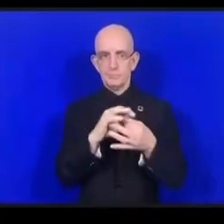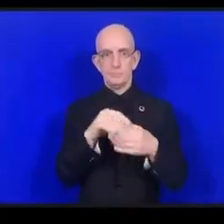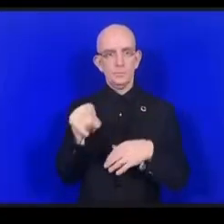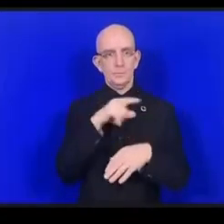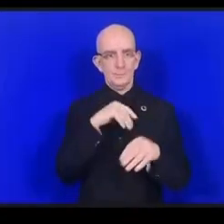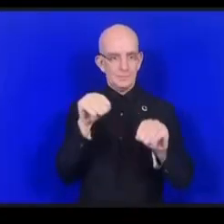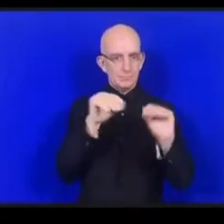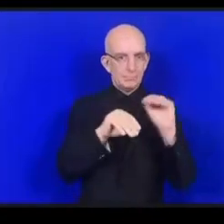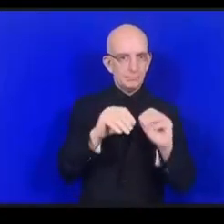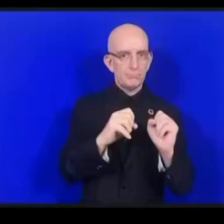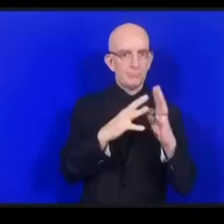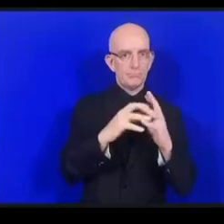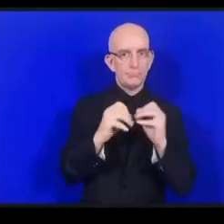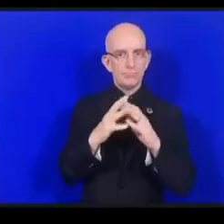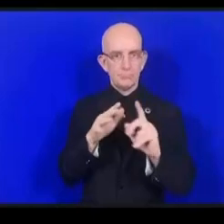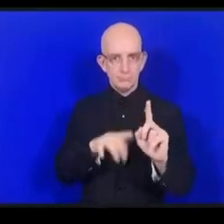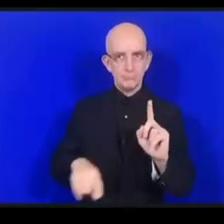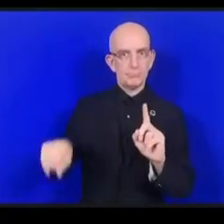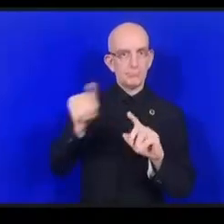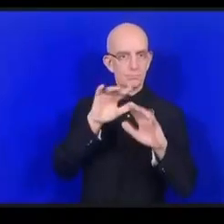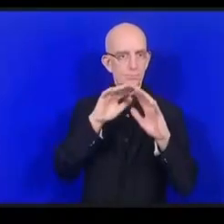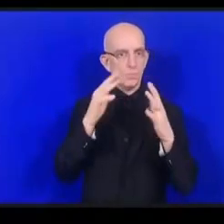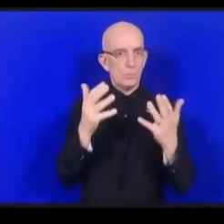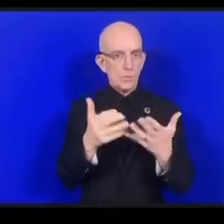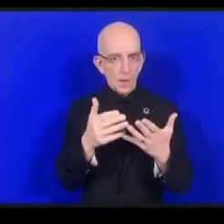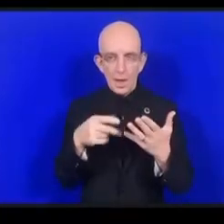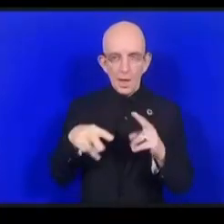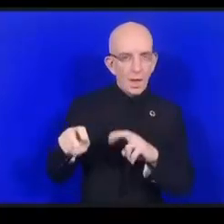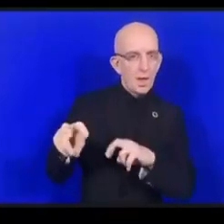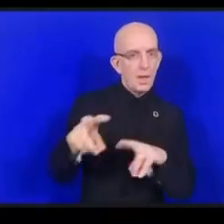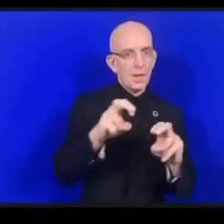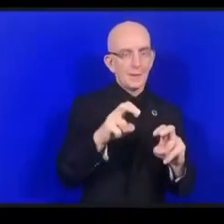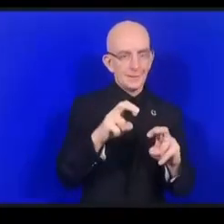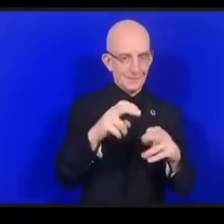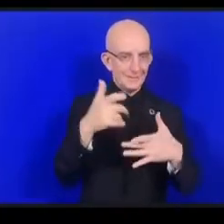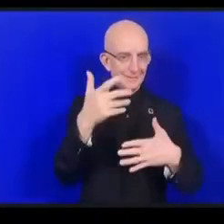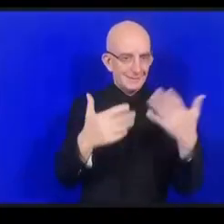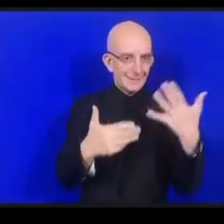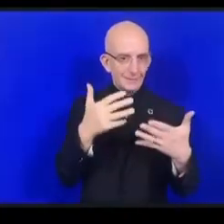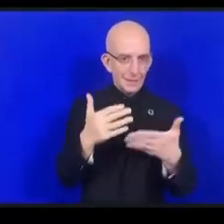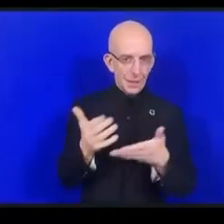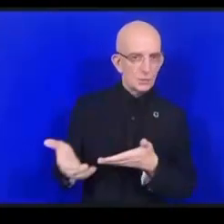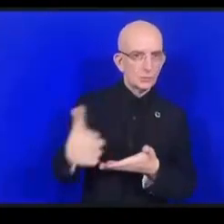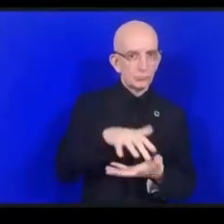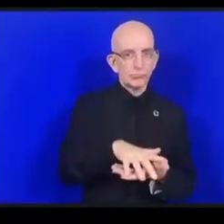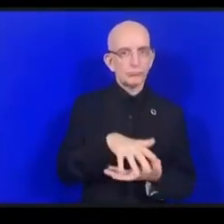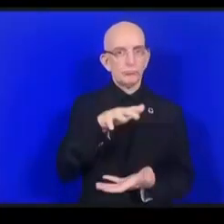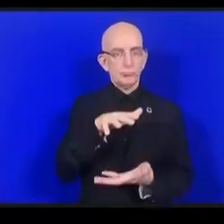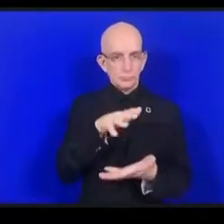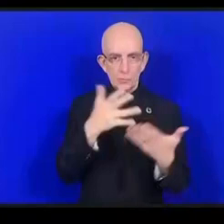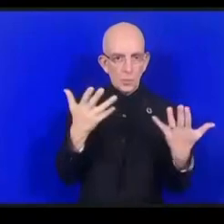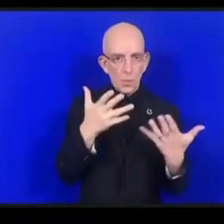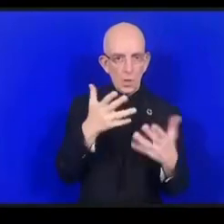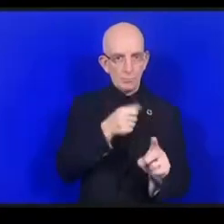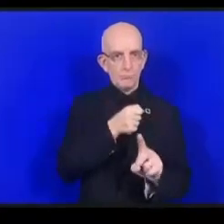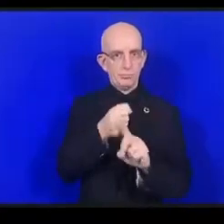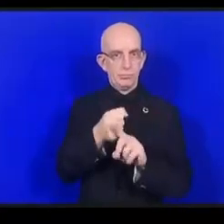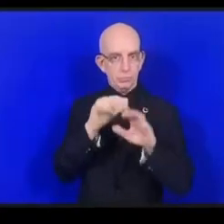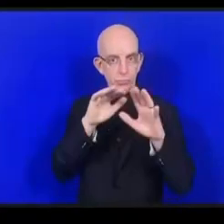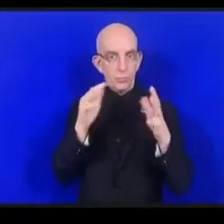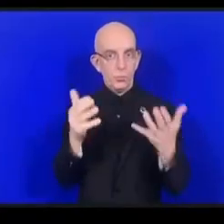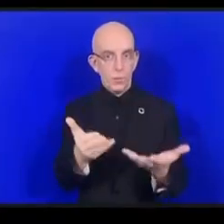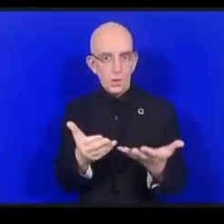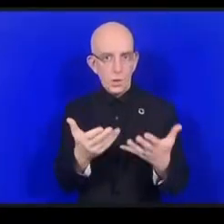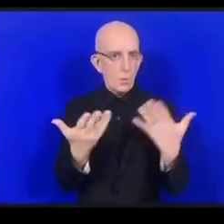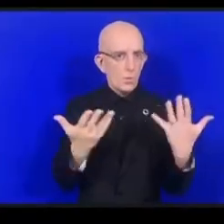فإن جمع البيانات لا يتوقف عند هذا الحد ولكن